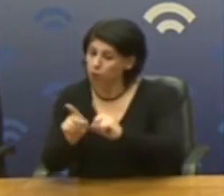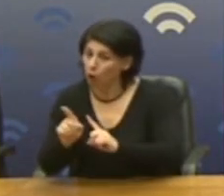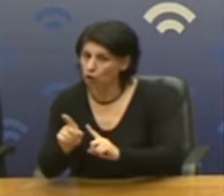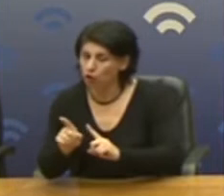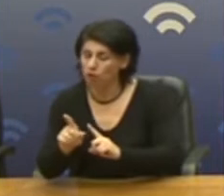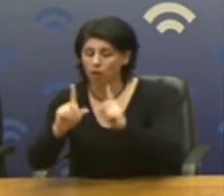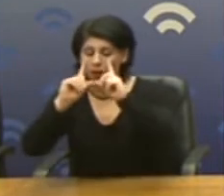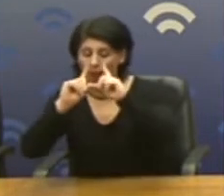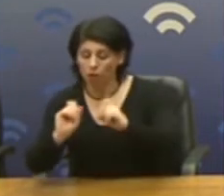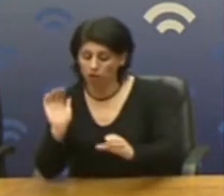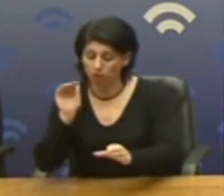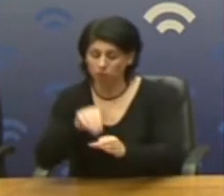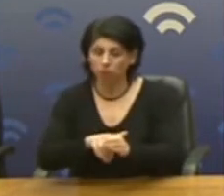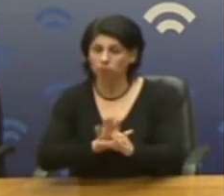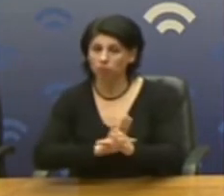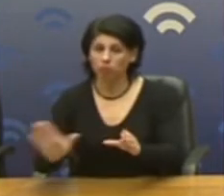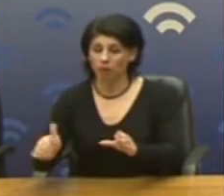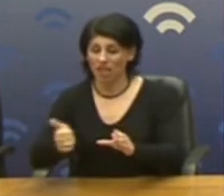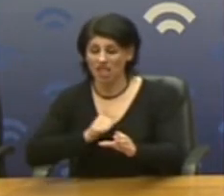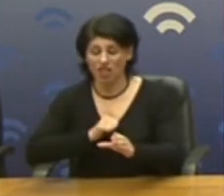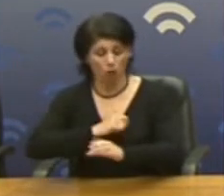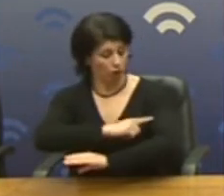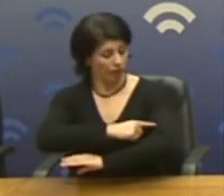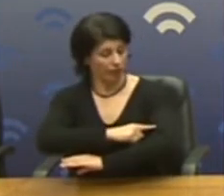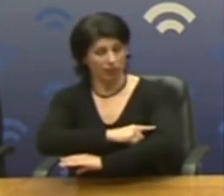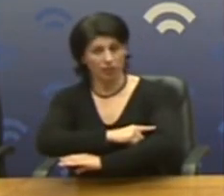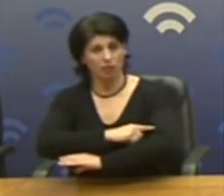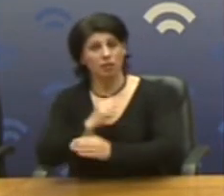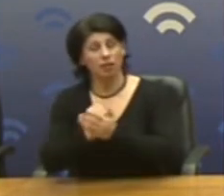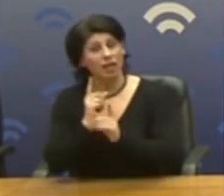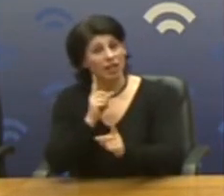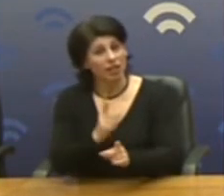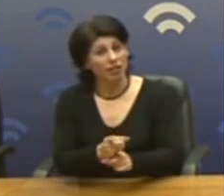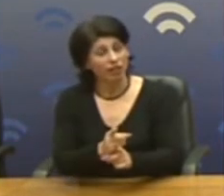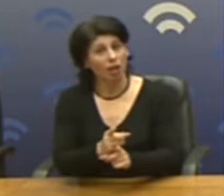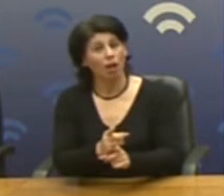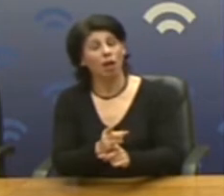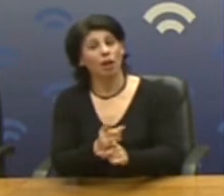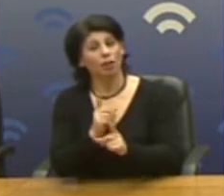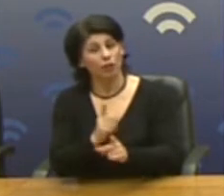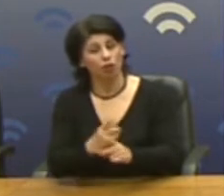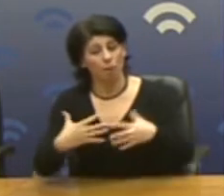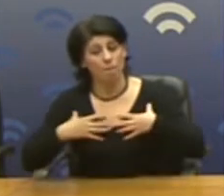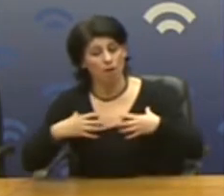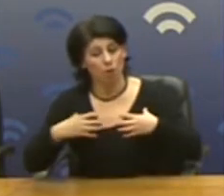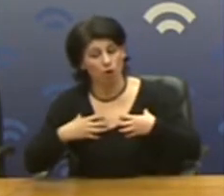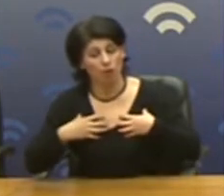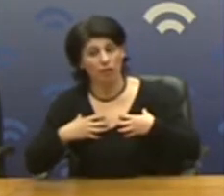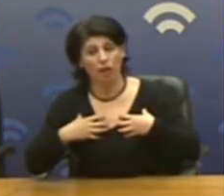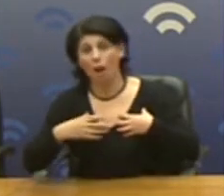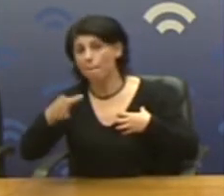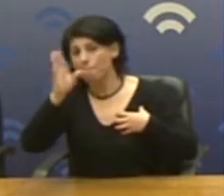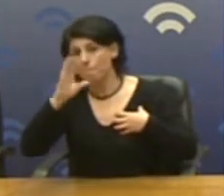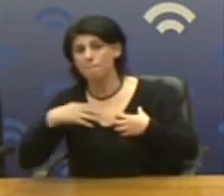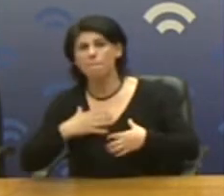υποχρεωτικά οι ιδιώτες γιατροί και ιδιαίτερα οι ειδικότητες της πνευμολογίας και της παθολογίας